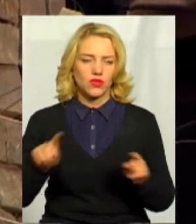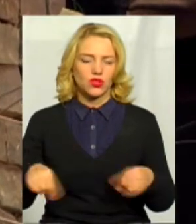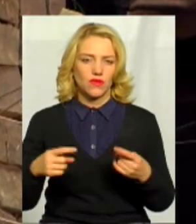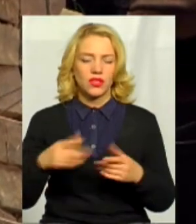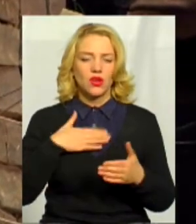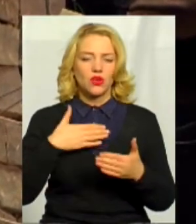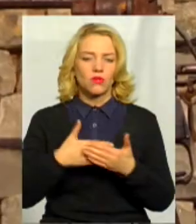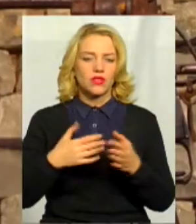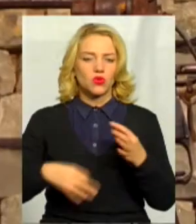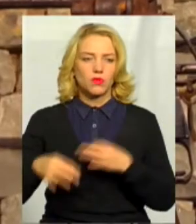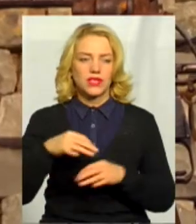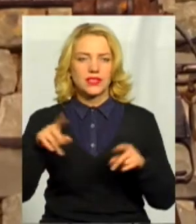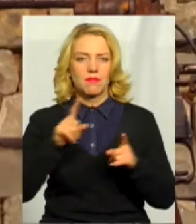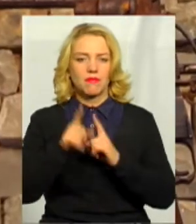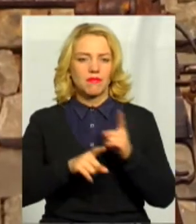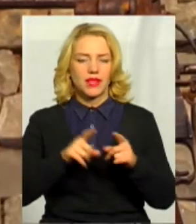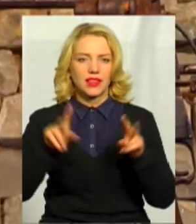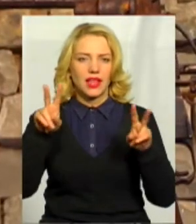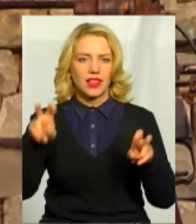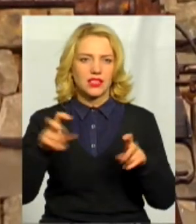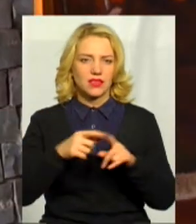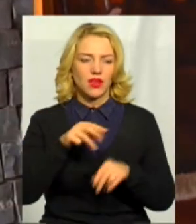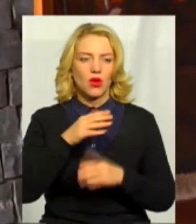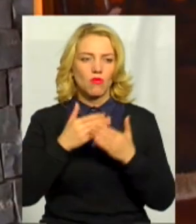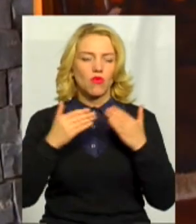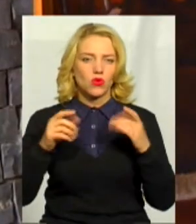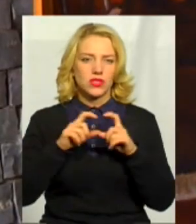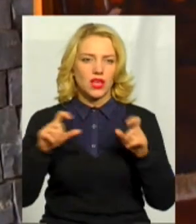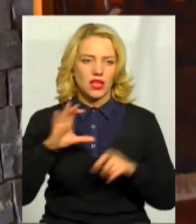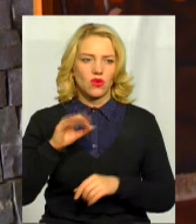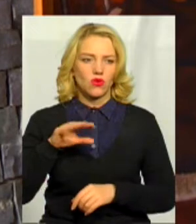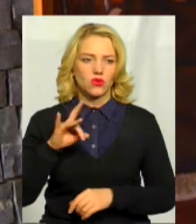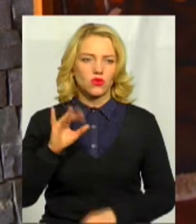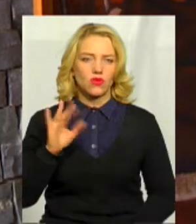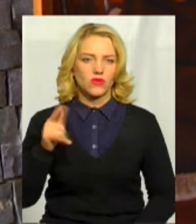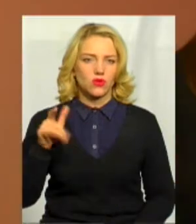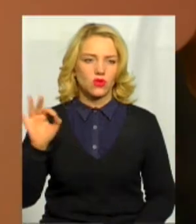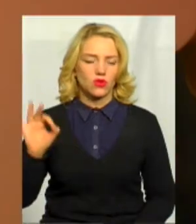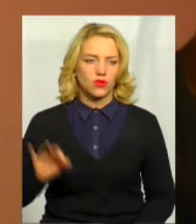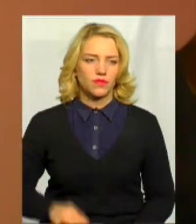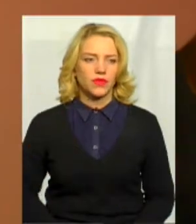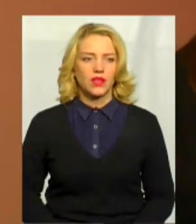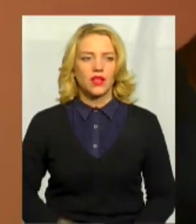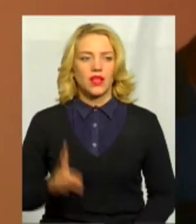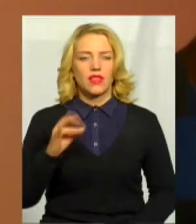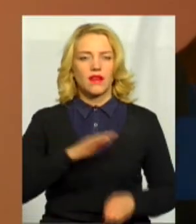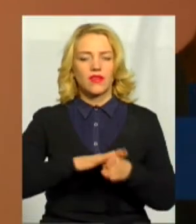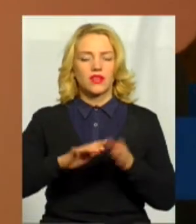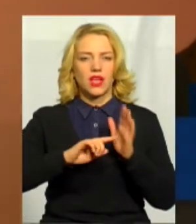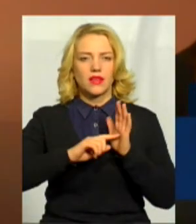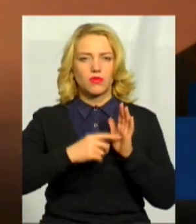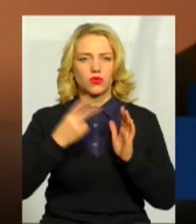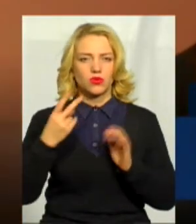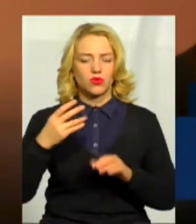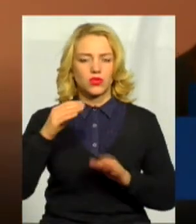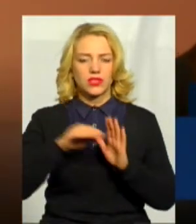зміни назви музею Островського, врахує думку жителів області та представників Українського інституту національної пам'яті. На виконання пункту 2 статті 3